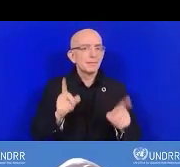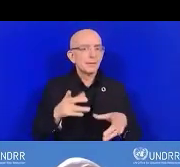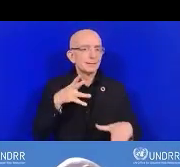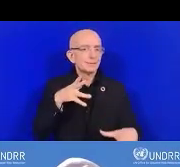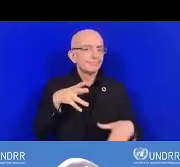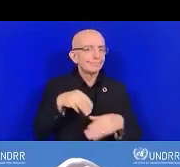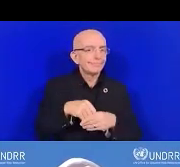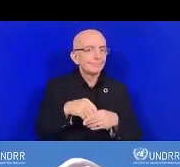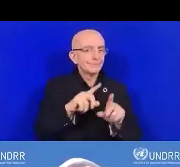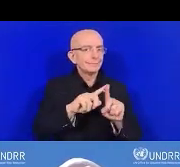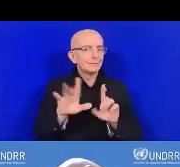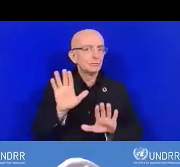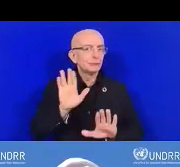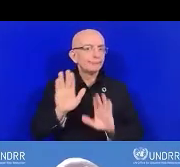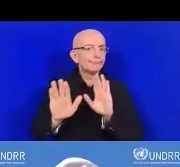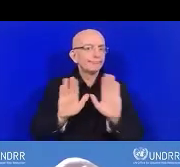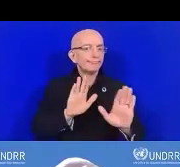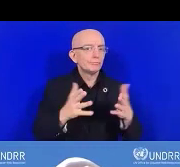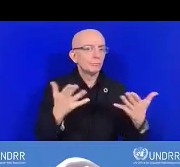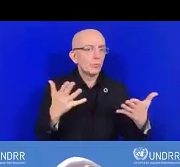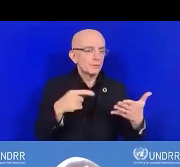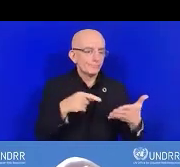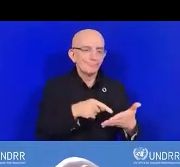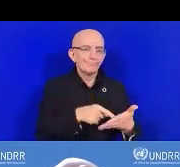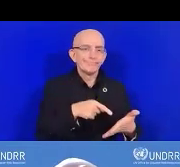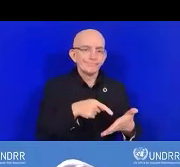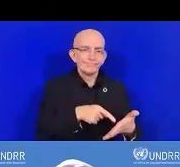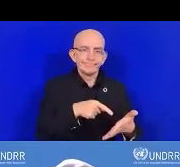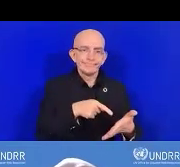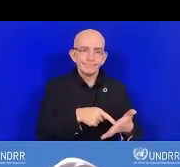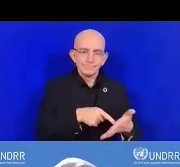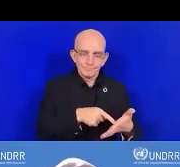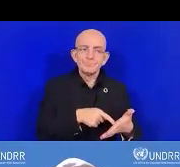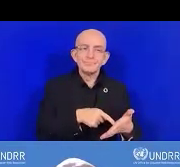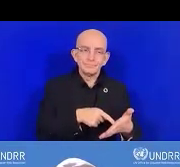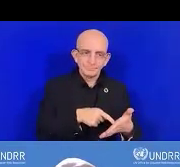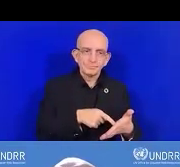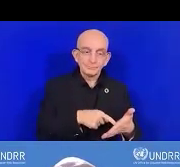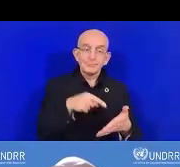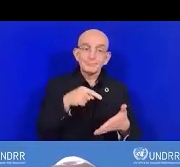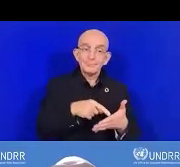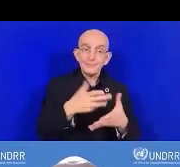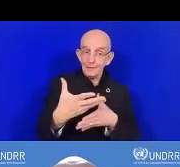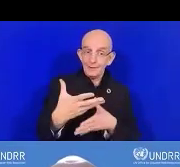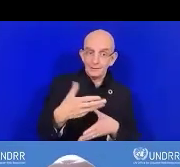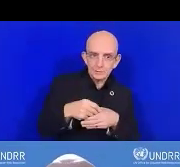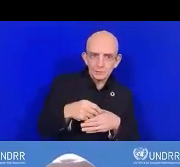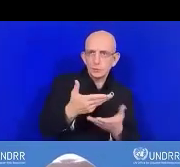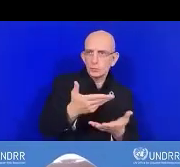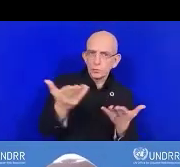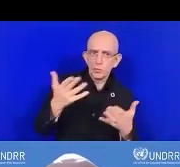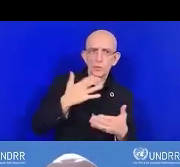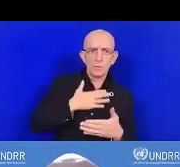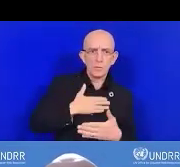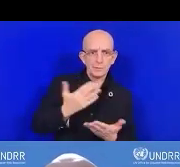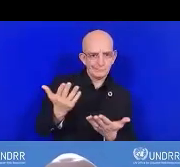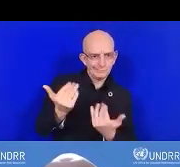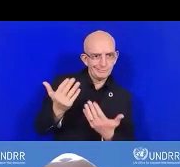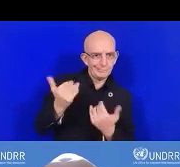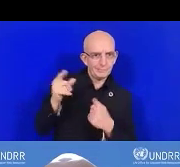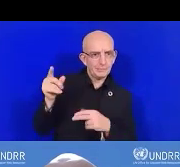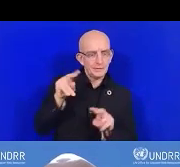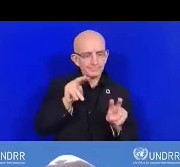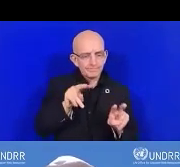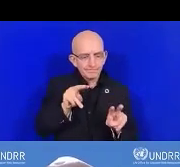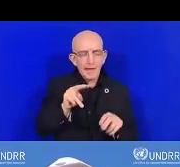des besoins différents, différents autant pour moi. Nous voulons nous rassurer que ces besoins différents, ces